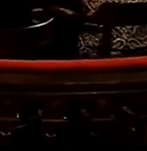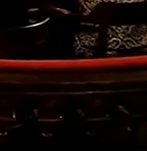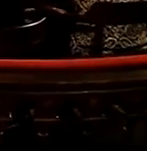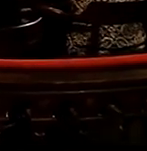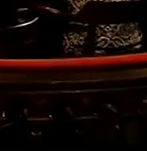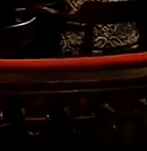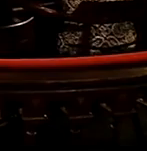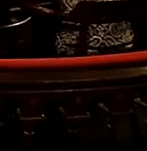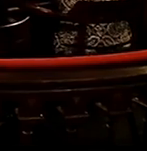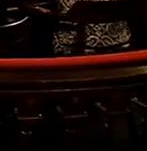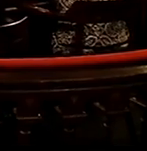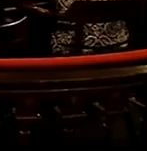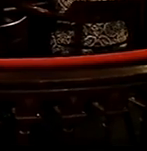a Gràcies.